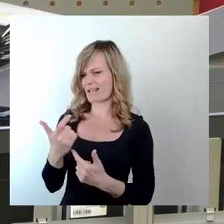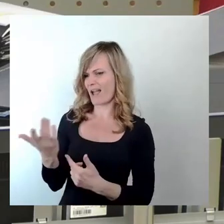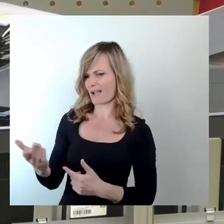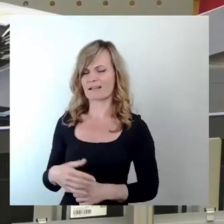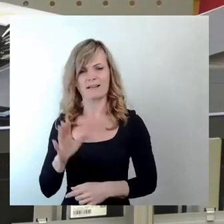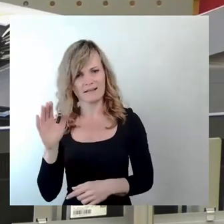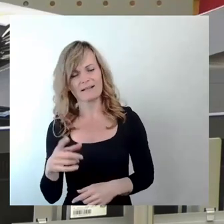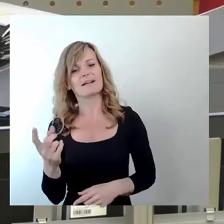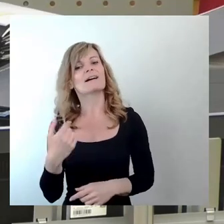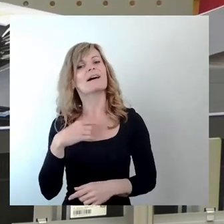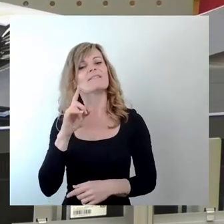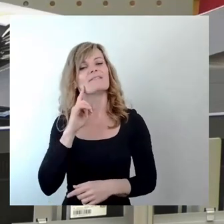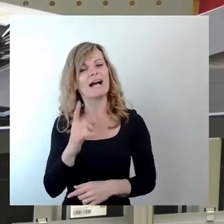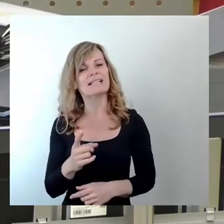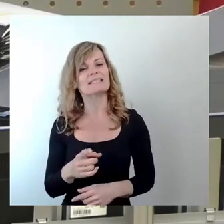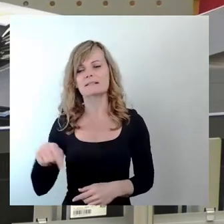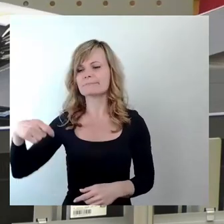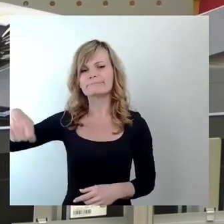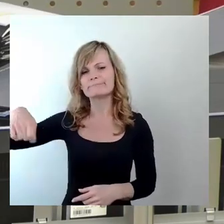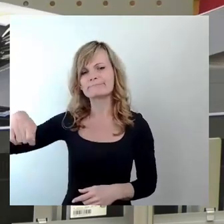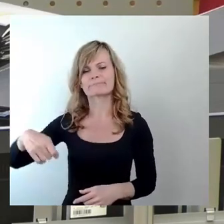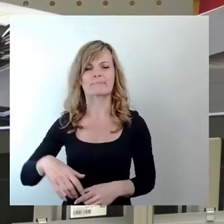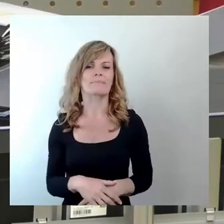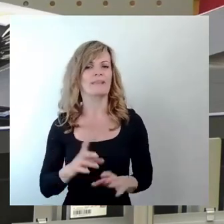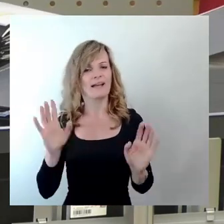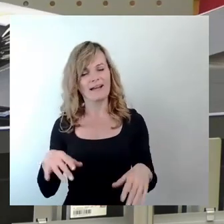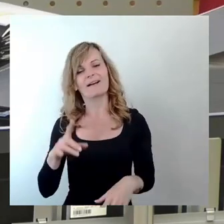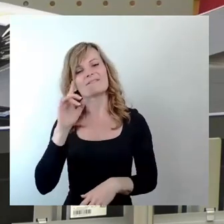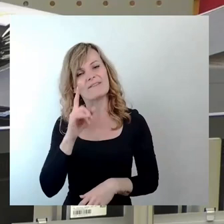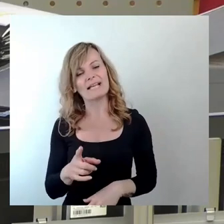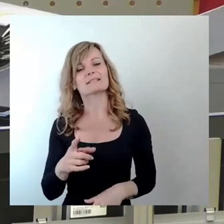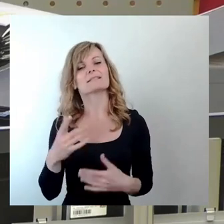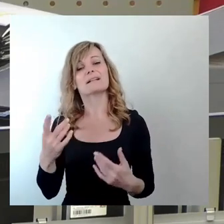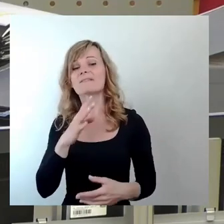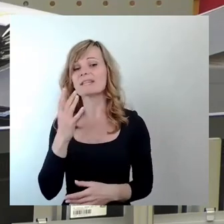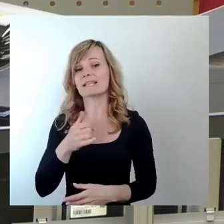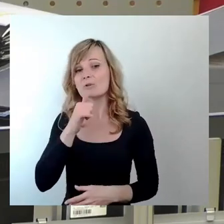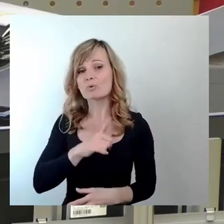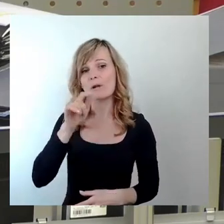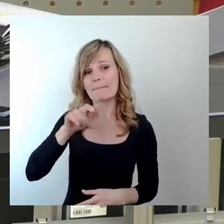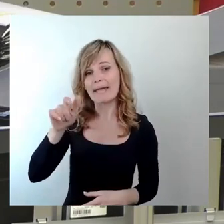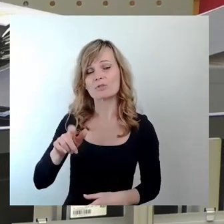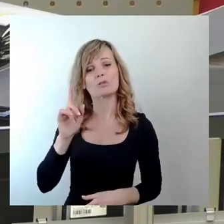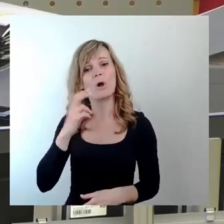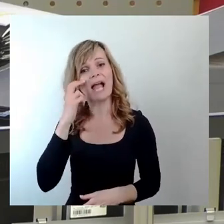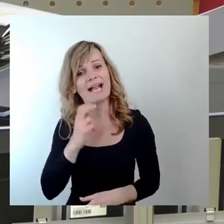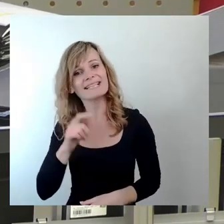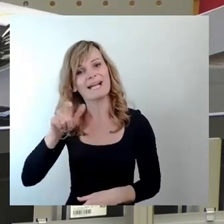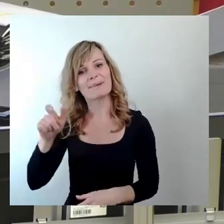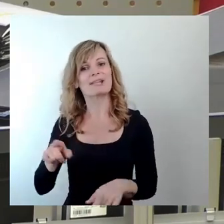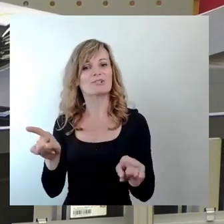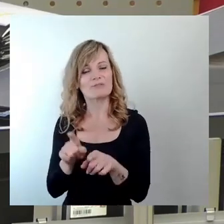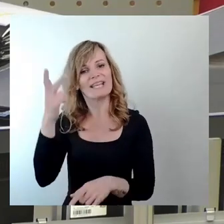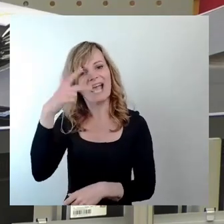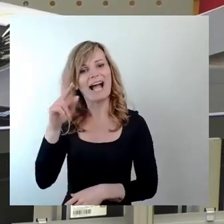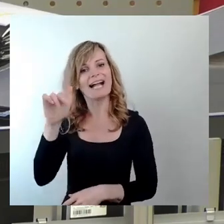ich weiß auch, dass es da ganz viele junge Menschen gibt und auch ältere Menschen, wie Herrn Kaden zum Beispiel, die das eben